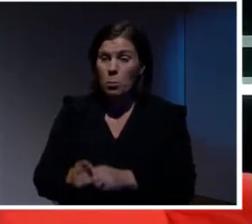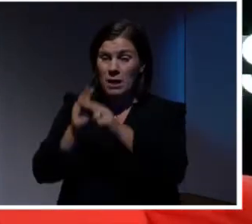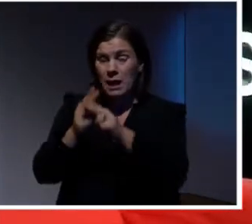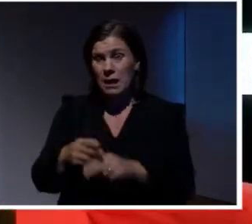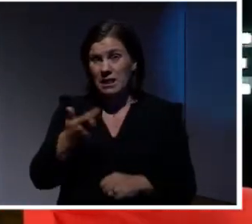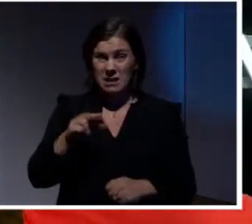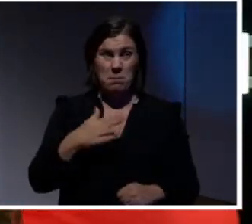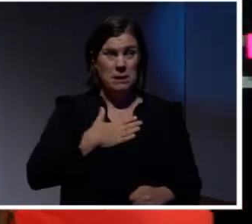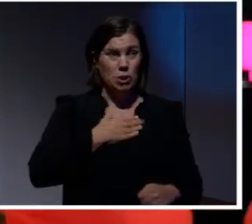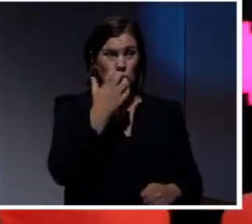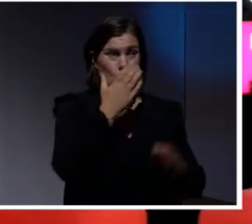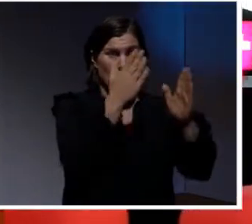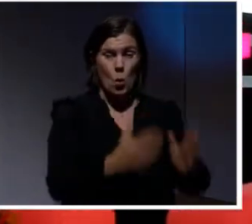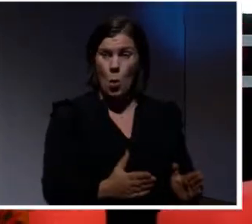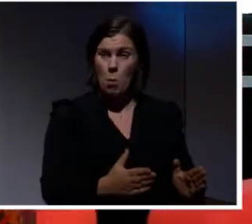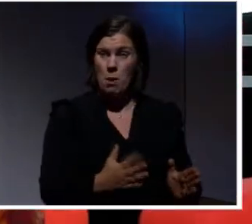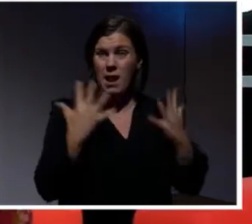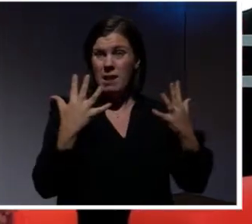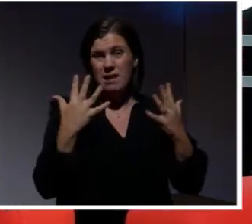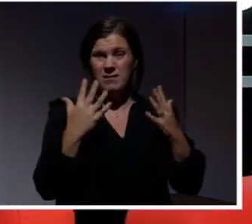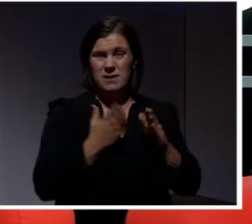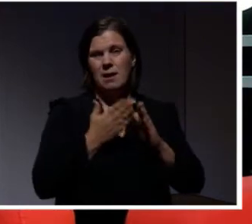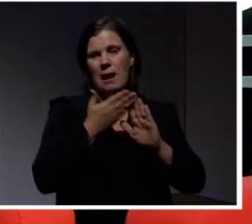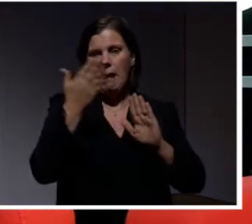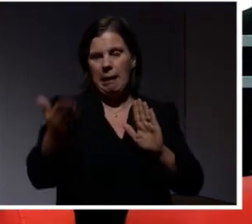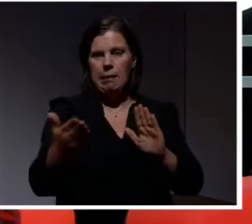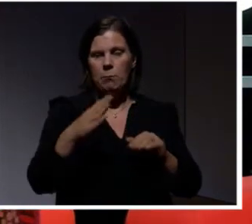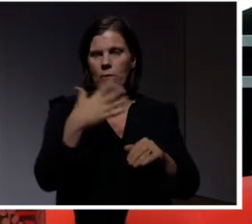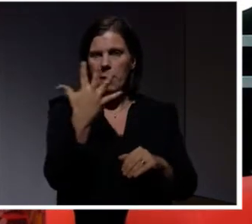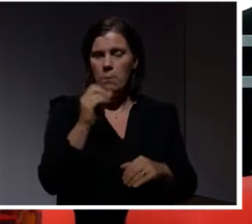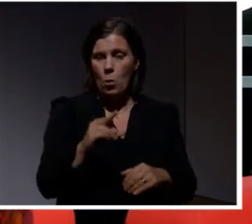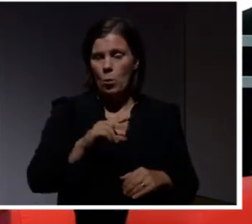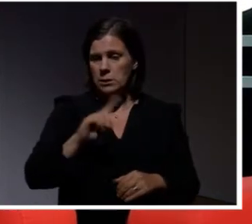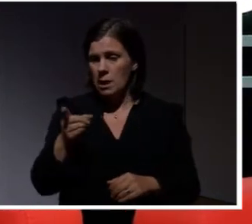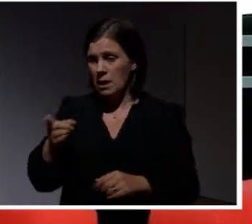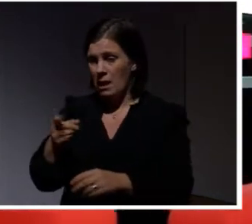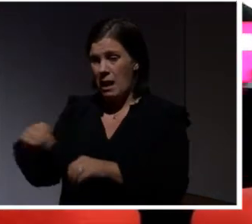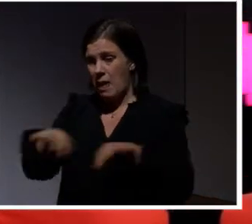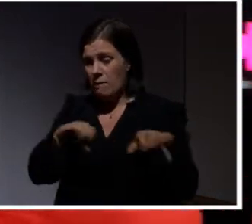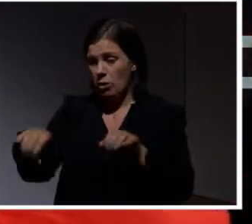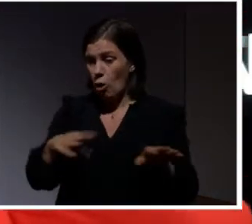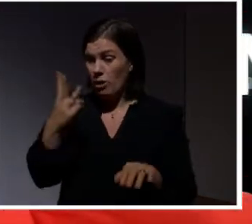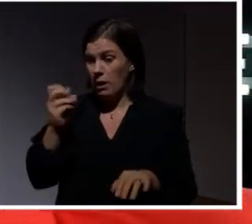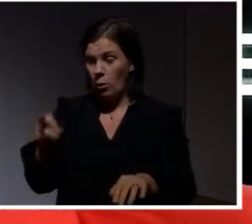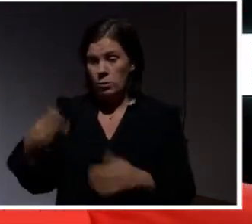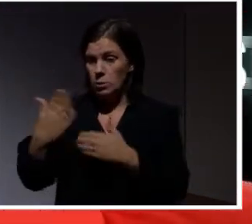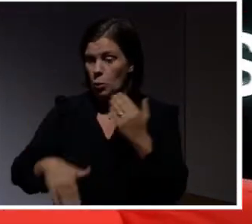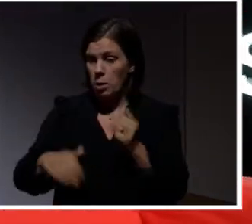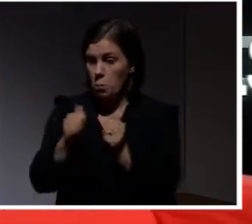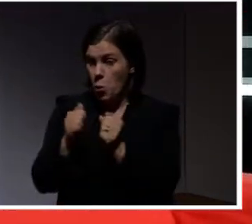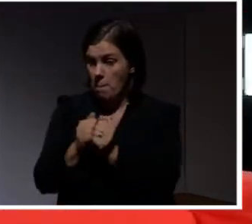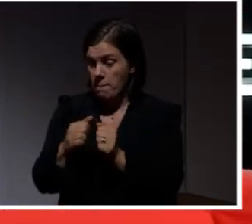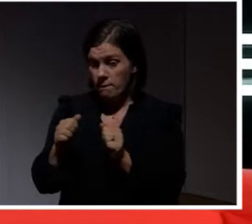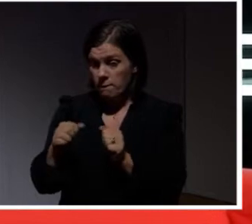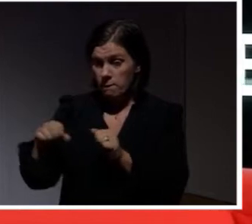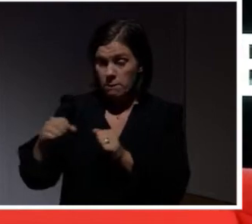kylskåp har en livslängd på fem år. Och leverantören slutade uppdatera programvaran efter tre. Ska jag slänga